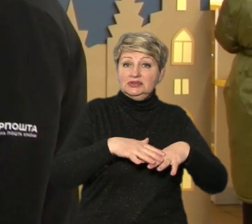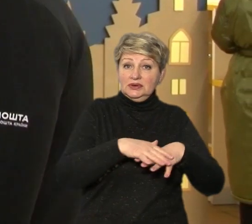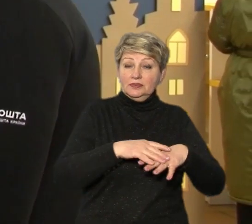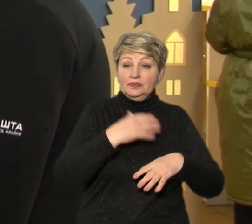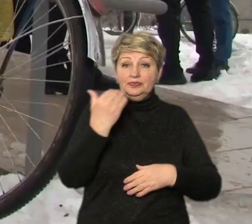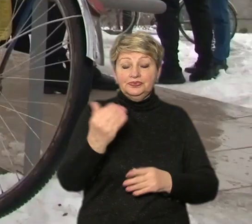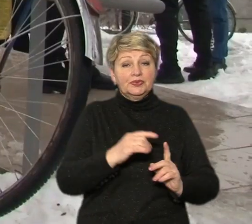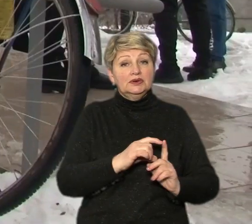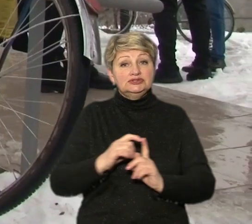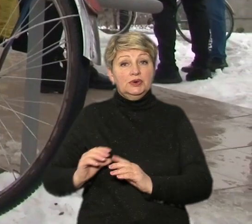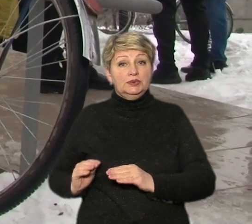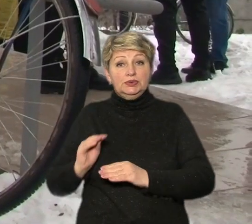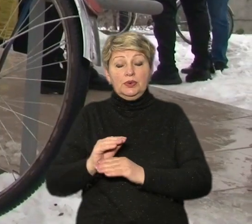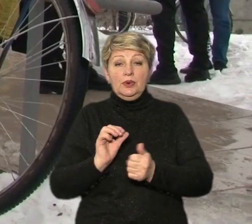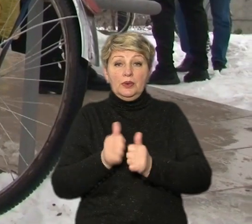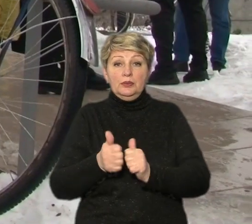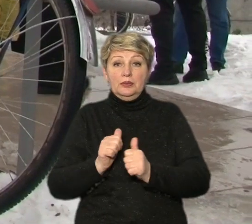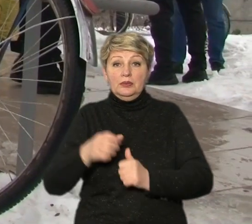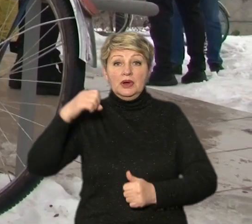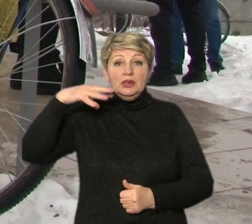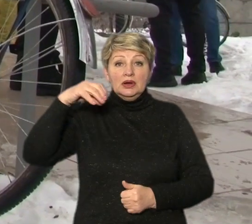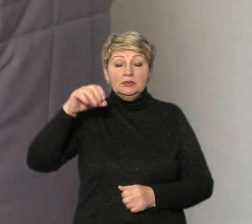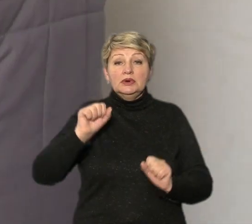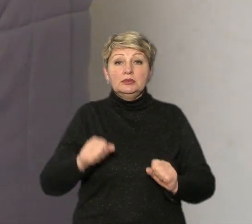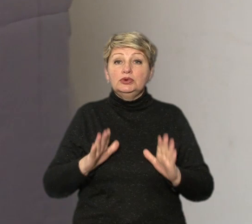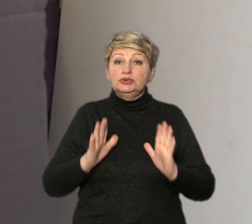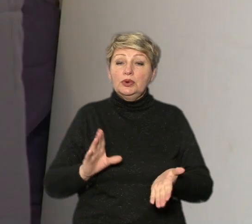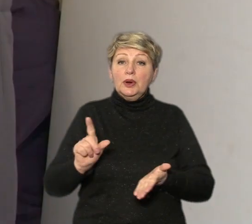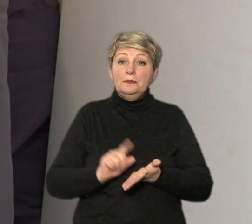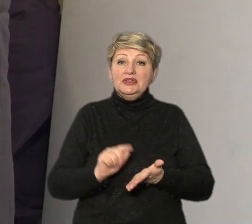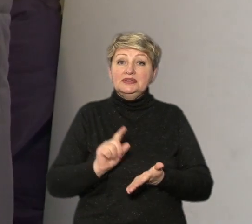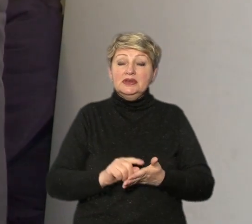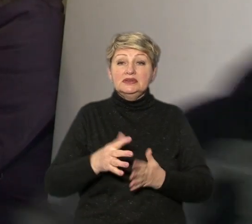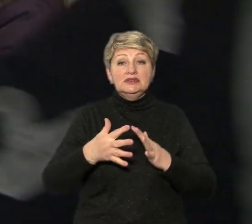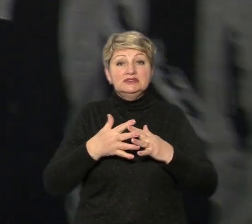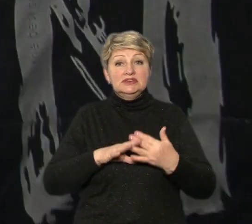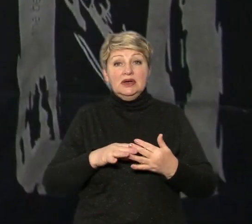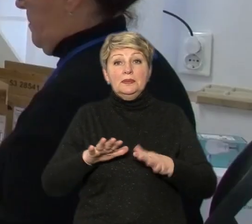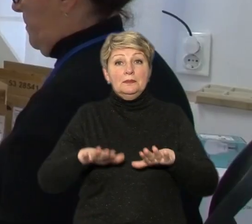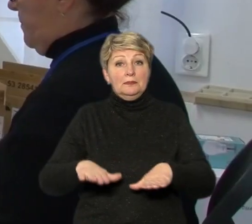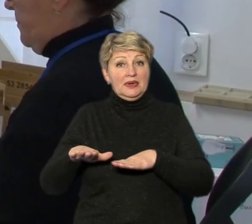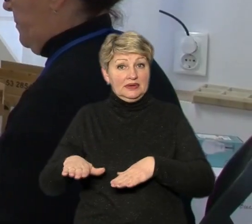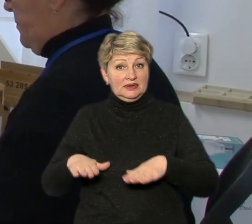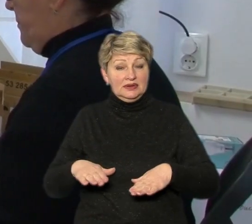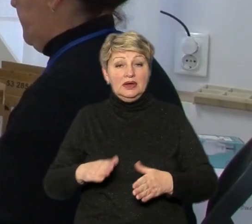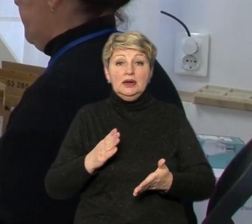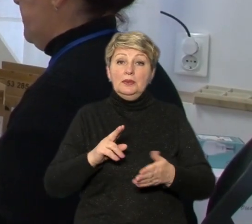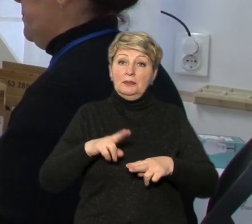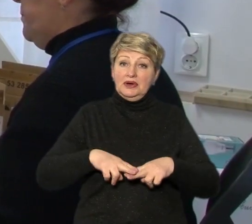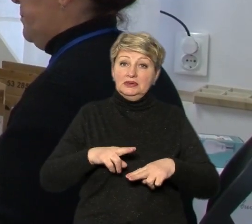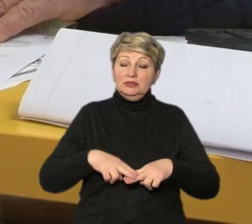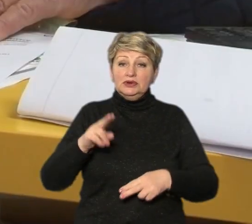Олександра Марченка, додатково обміняти лампи можуть лише пенсіонери із сільської місцевості. Із собою необхідно мати паспорт,